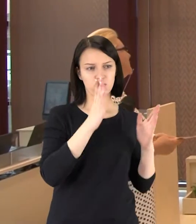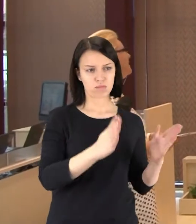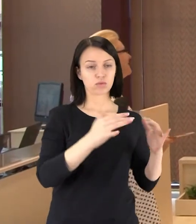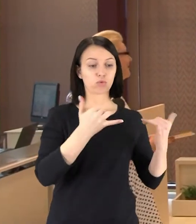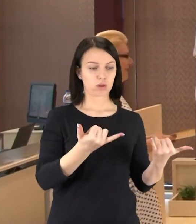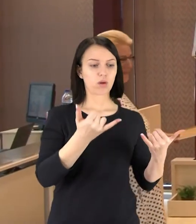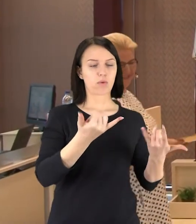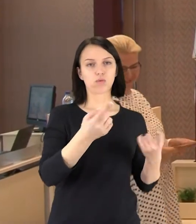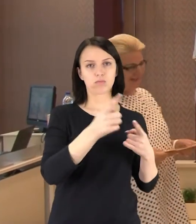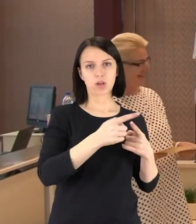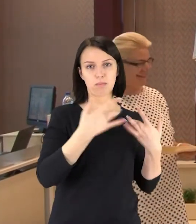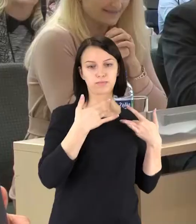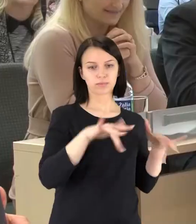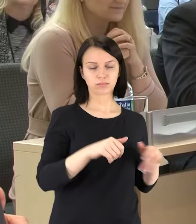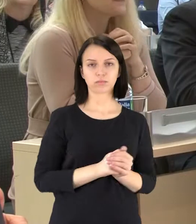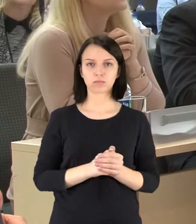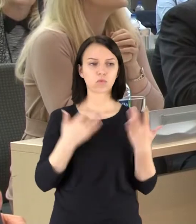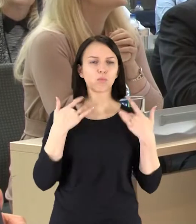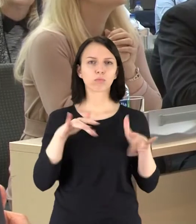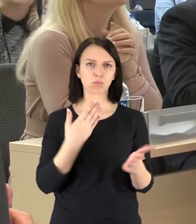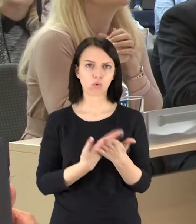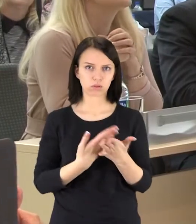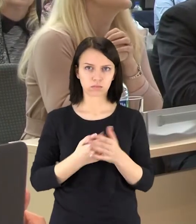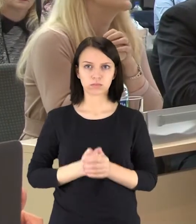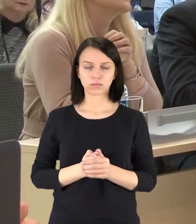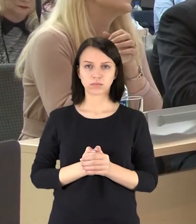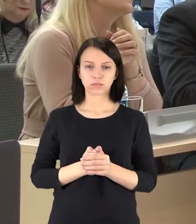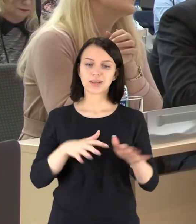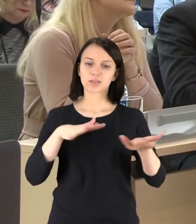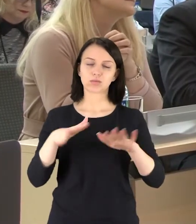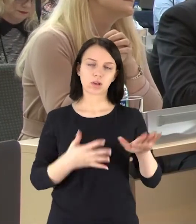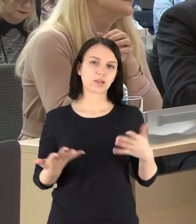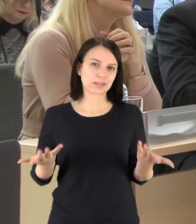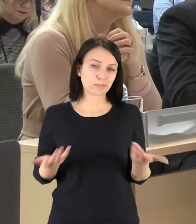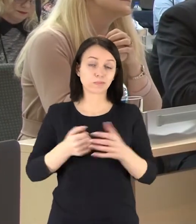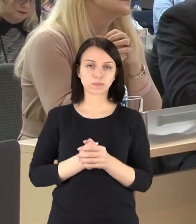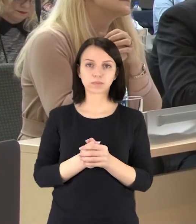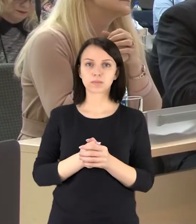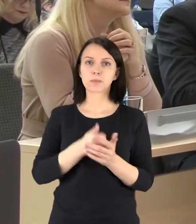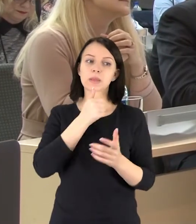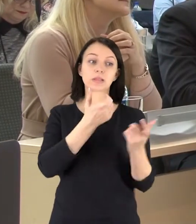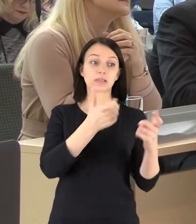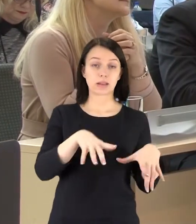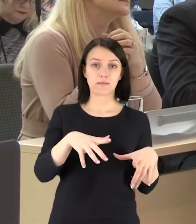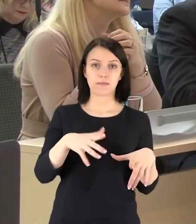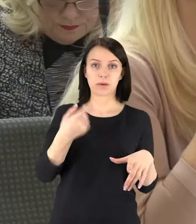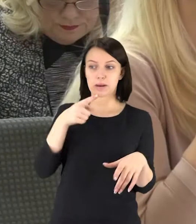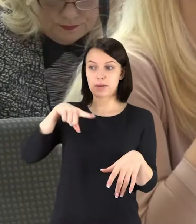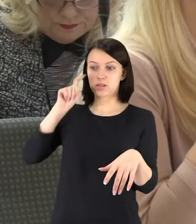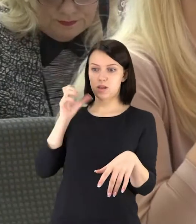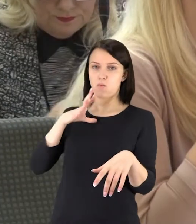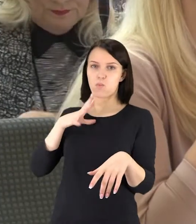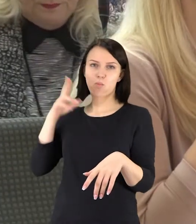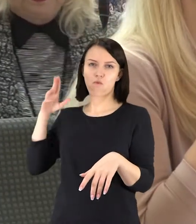keturis mėnesius ir dabar iš politikos traukėsi. Atsisakyti mandatojai parenguojo susikloščiasi situaciją. Matsai valdybė praėjusią